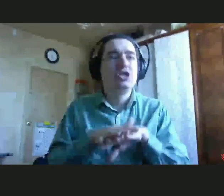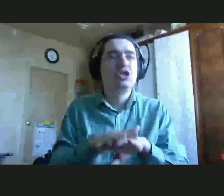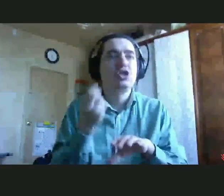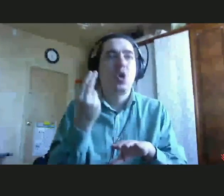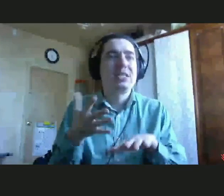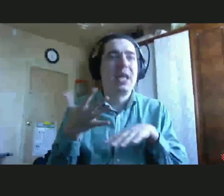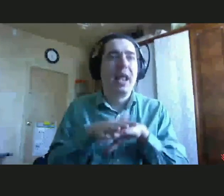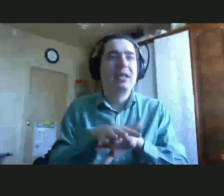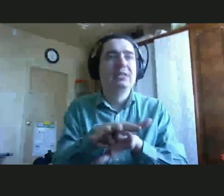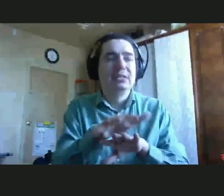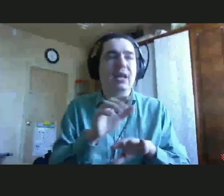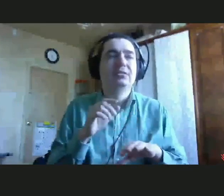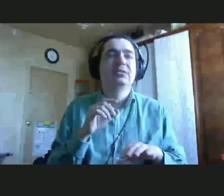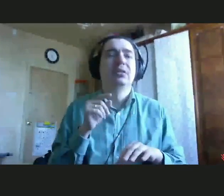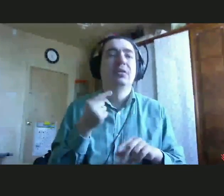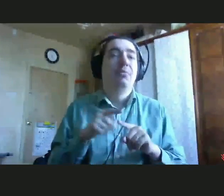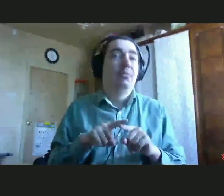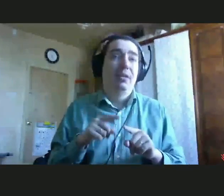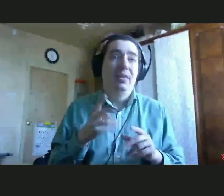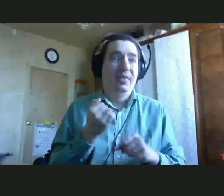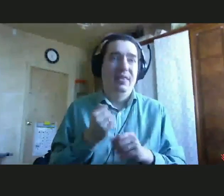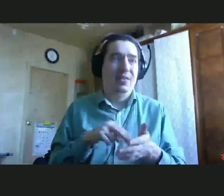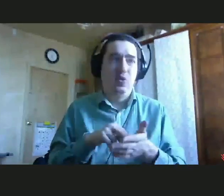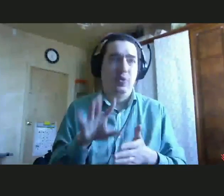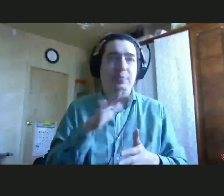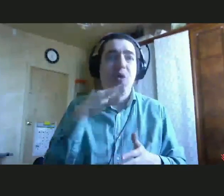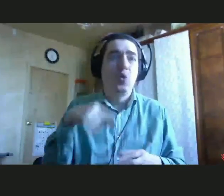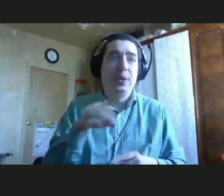дойдем. Многие родители, к сожалению,